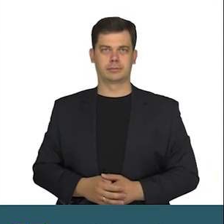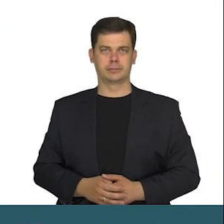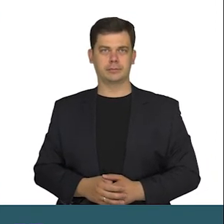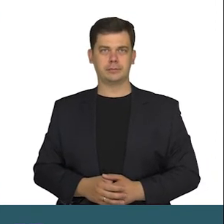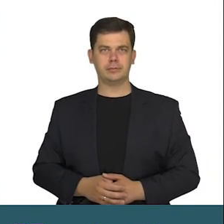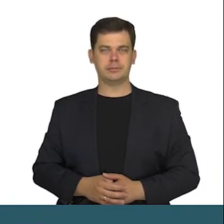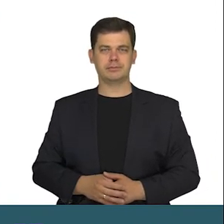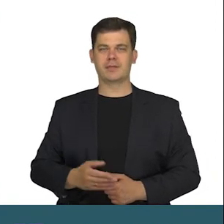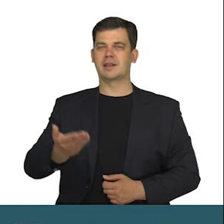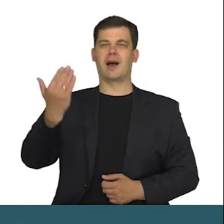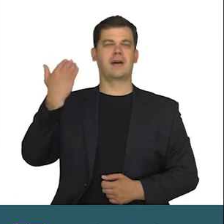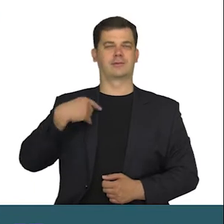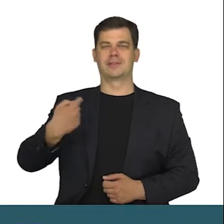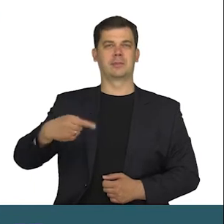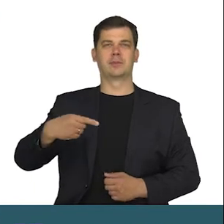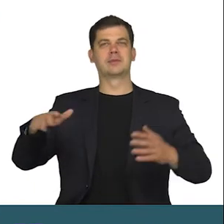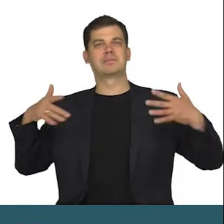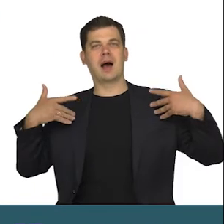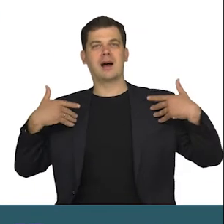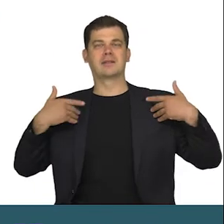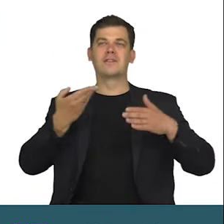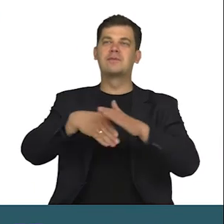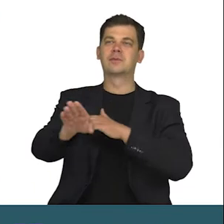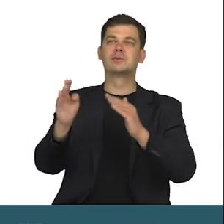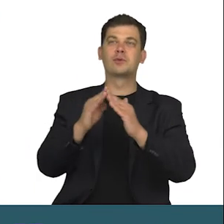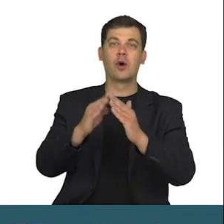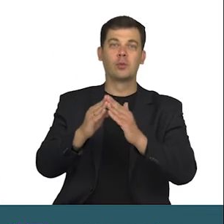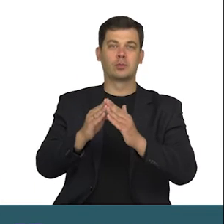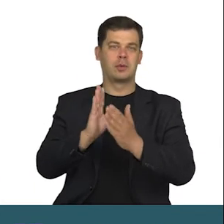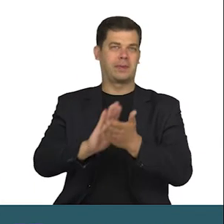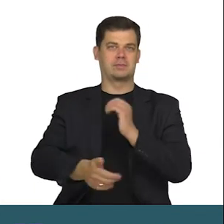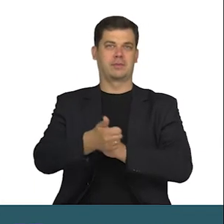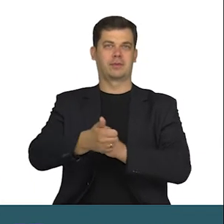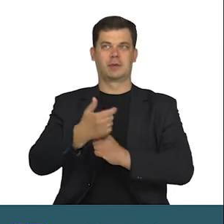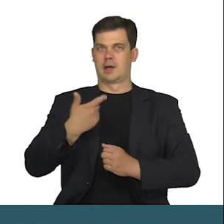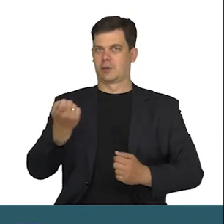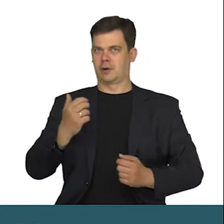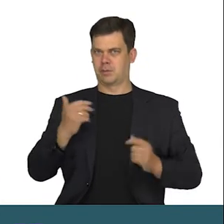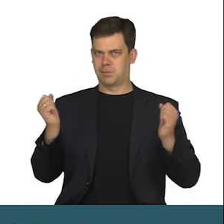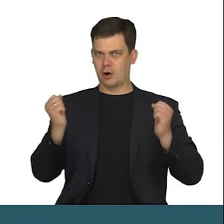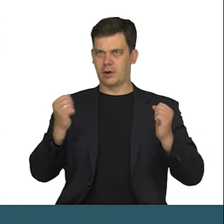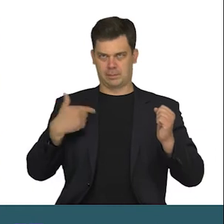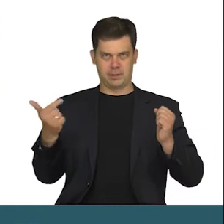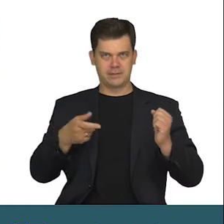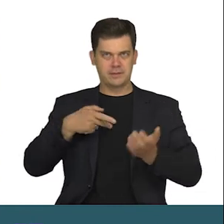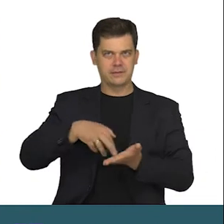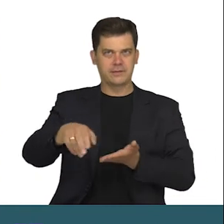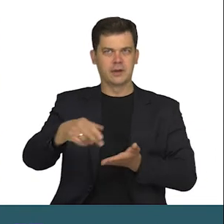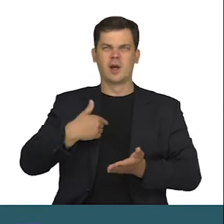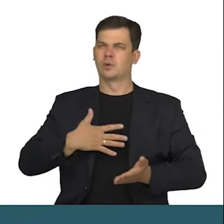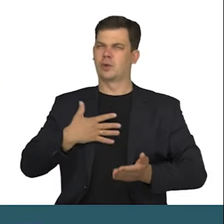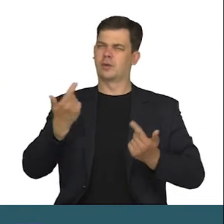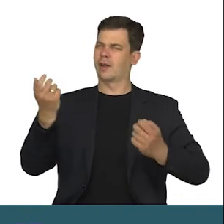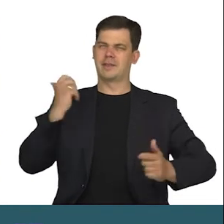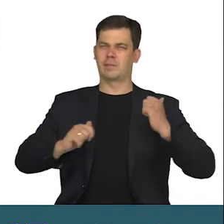Dawno nie byłem na spacerze. Nie wyszedłem z domu bez konkretnego powodu. Trochę boję się, czy powinienem tu być. Odczuwam lekki